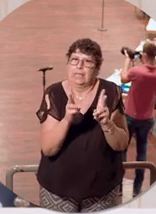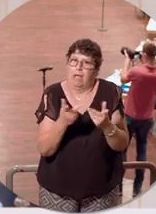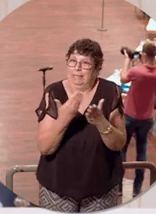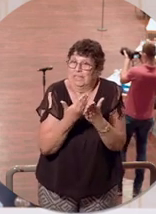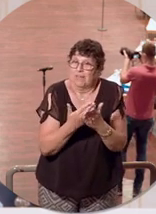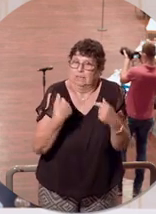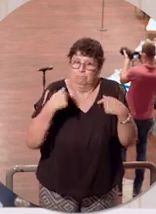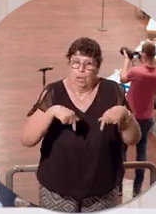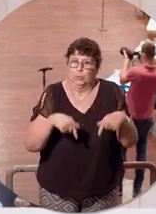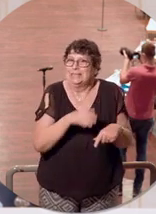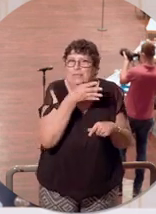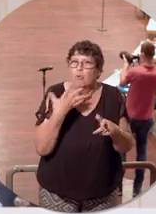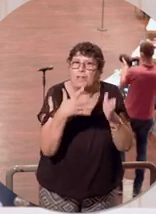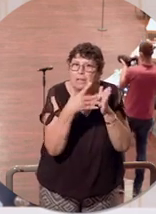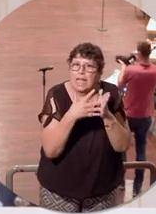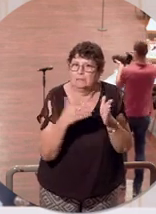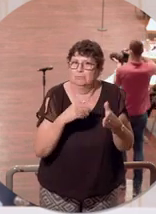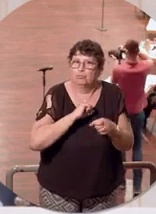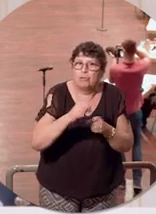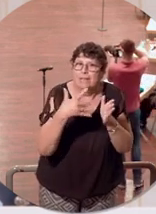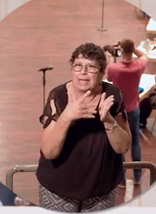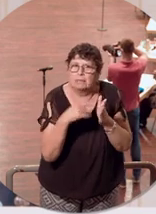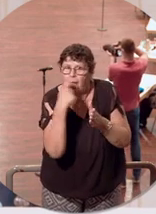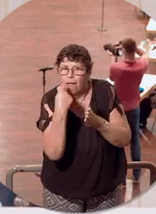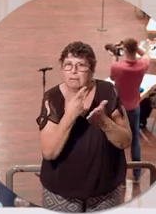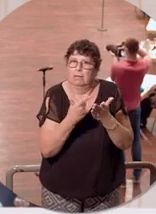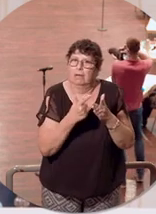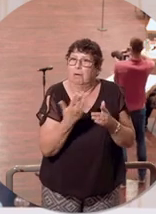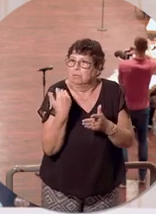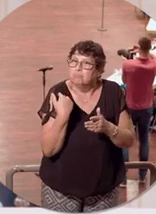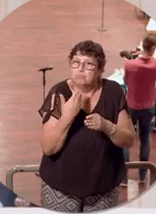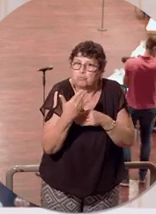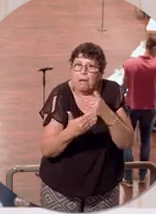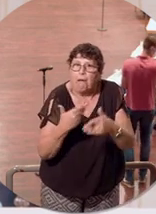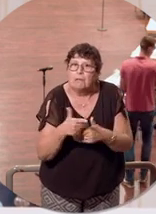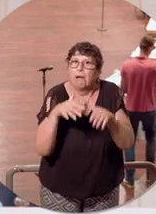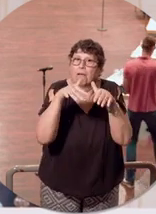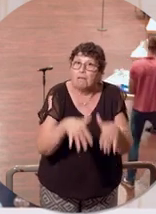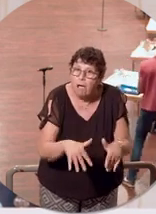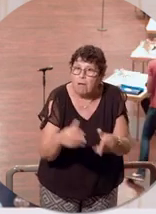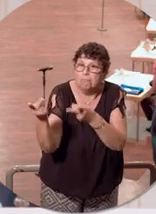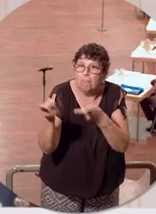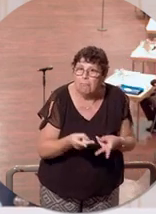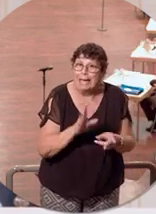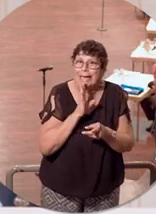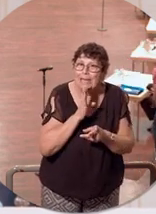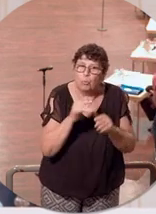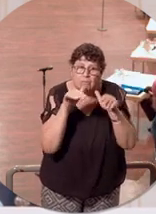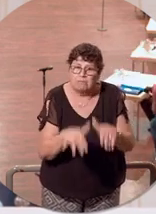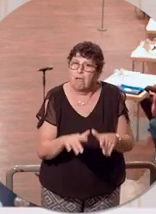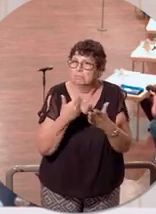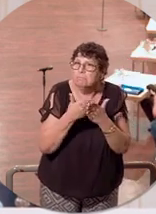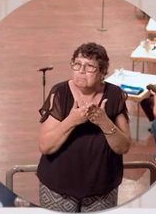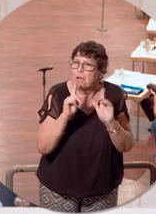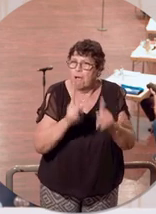Grund, warum bei uns nicht so viel getestet worden ist. Die Schnelltests waren dann da und ab dem Zeitpunkt, da sie da waren, haben wir sie auch eingesetzt. Und